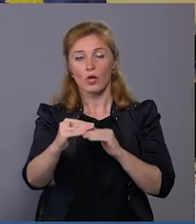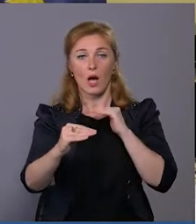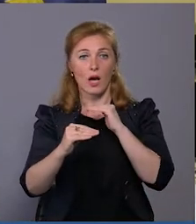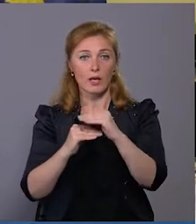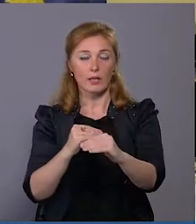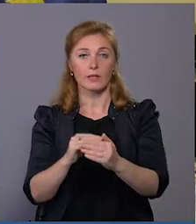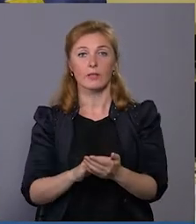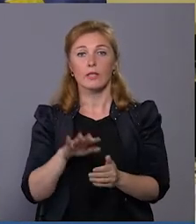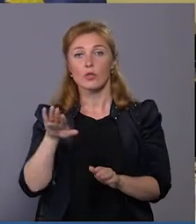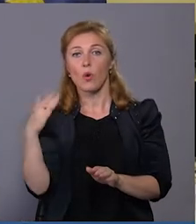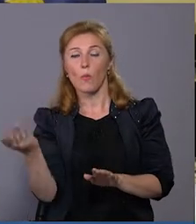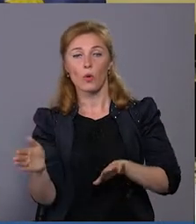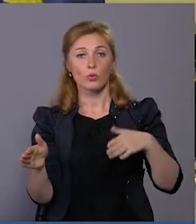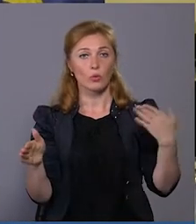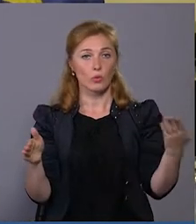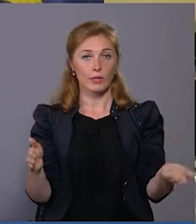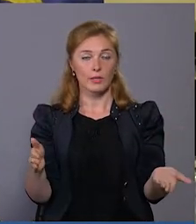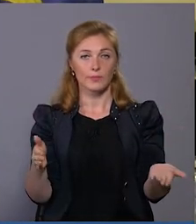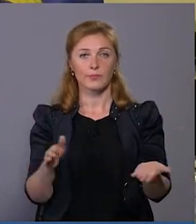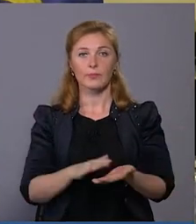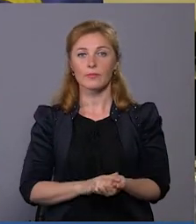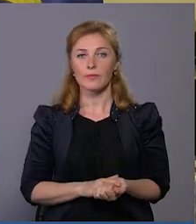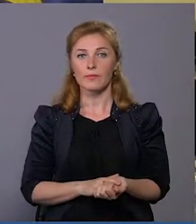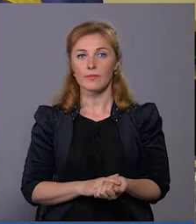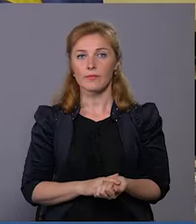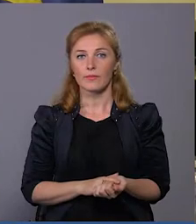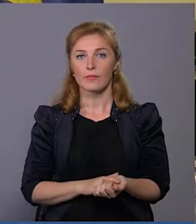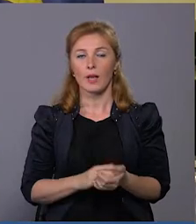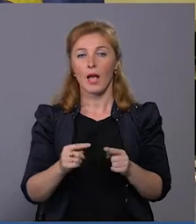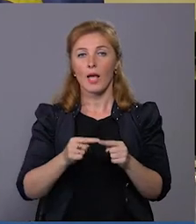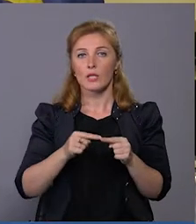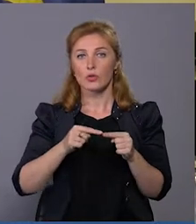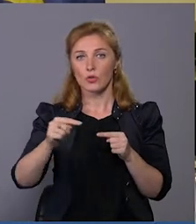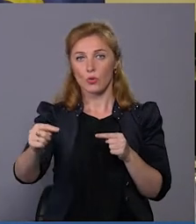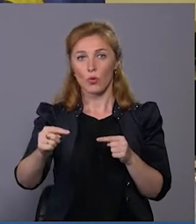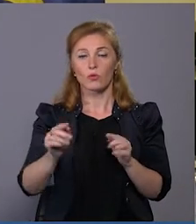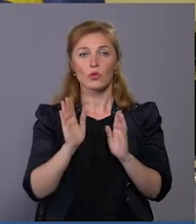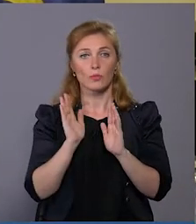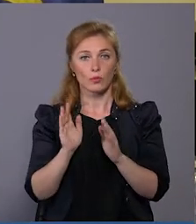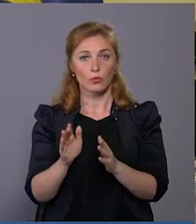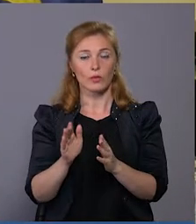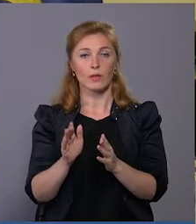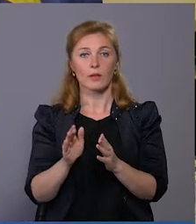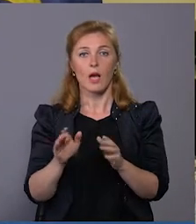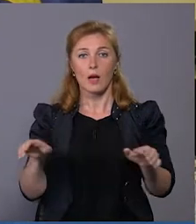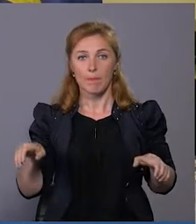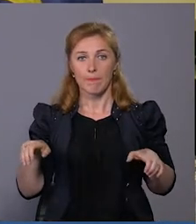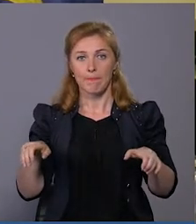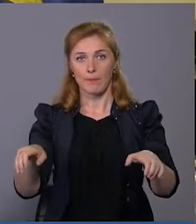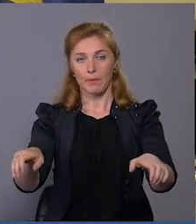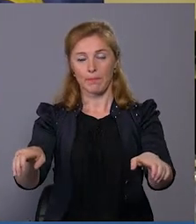З обох сторон, вздовж неї буде пролягати бортовий камінь,